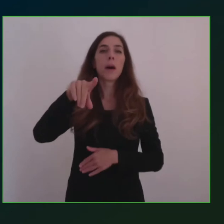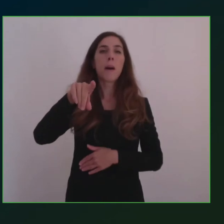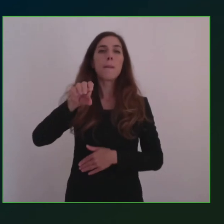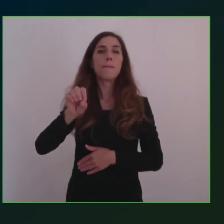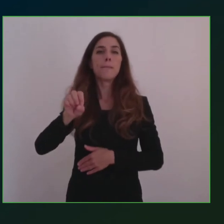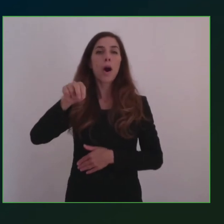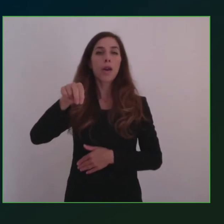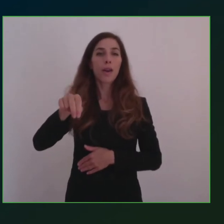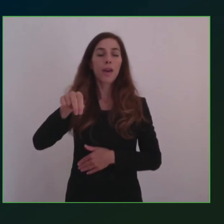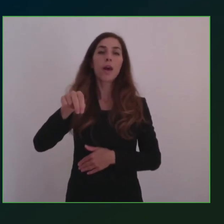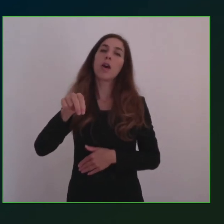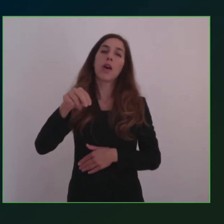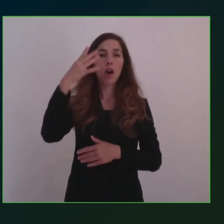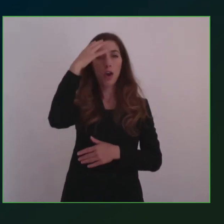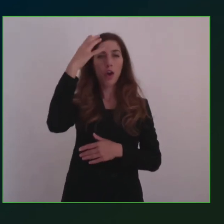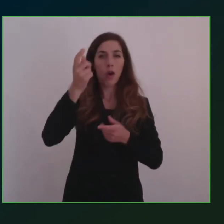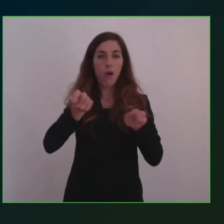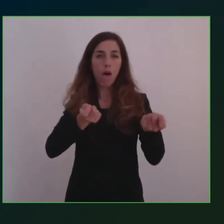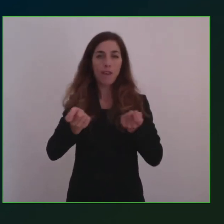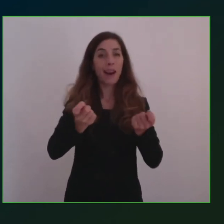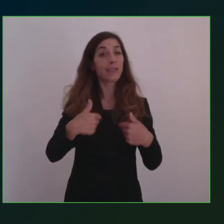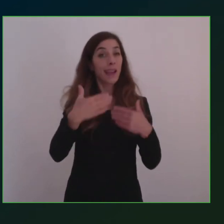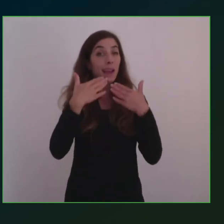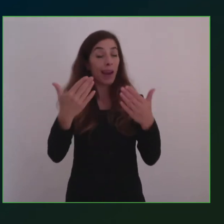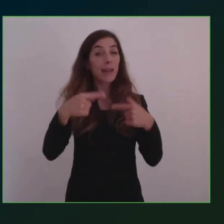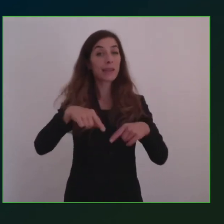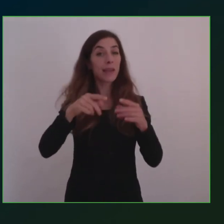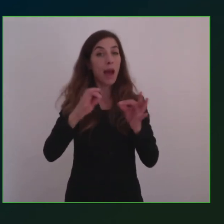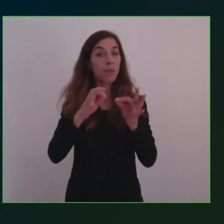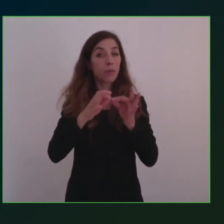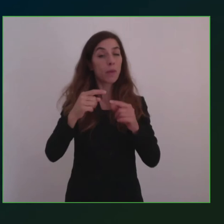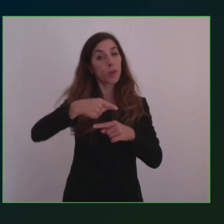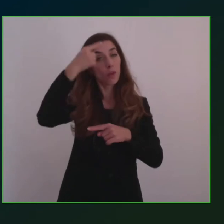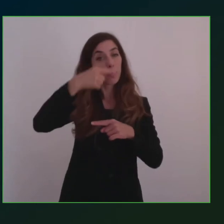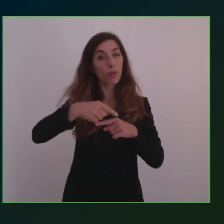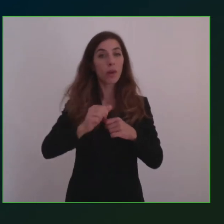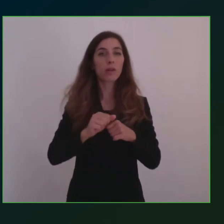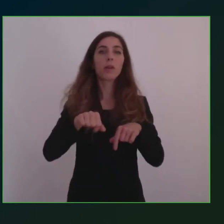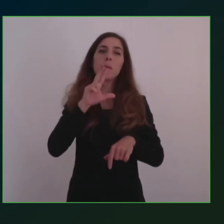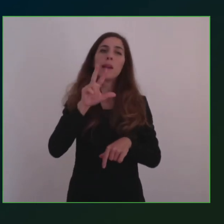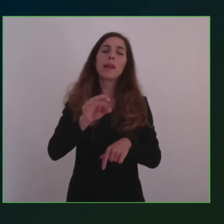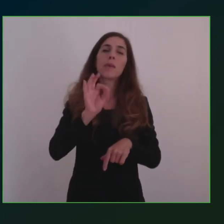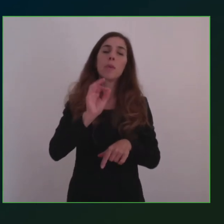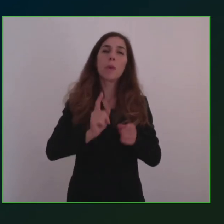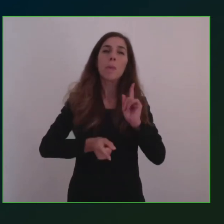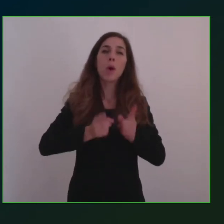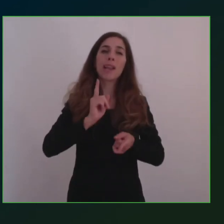parlare di un aspetto molto importante e particolare delle politiche di coesione, che è quello